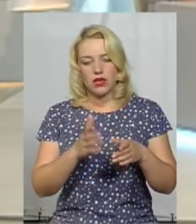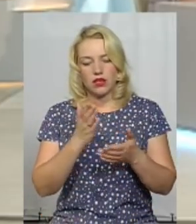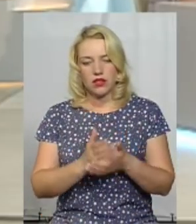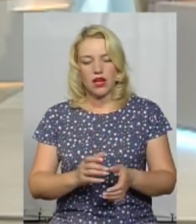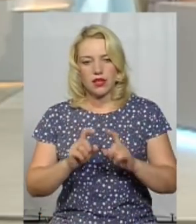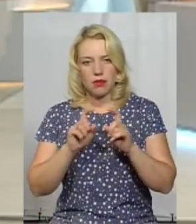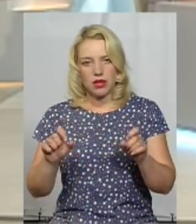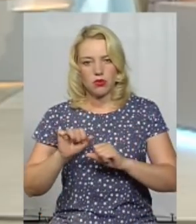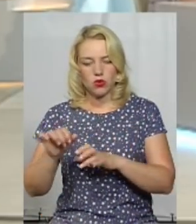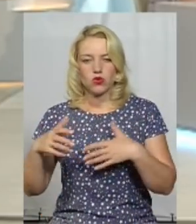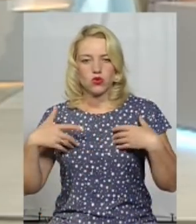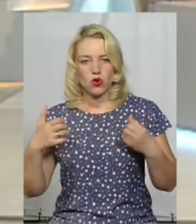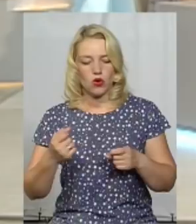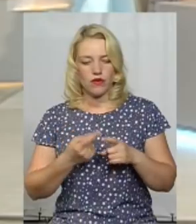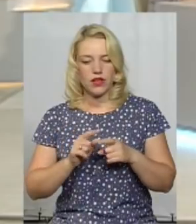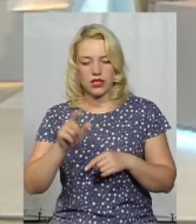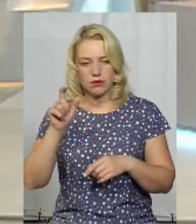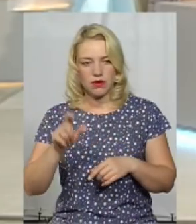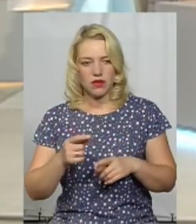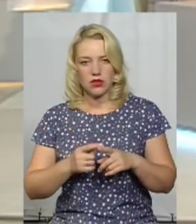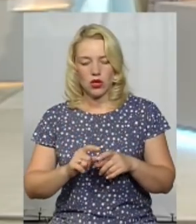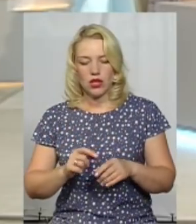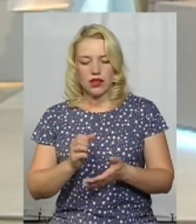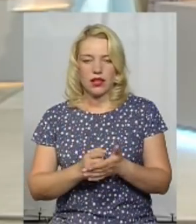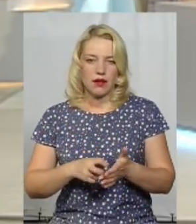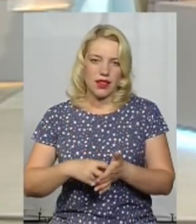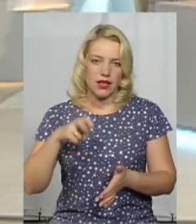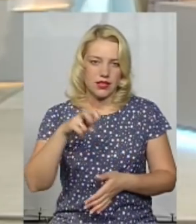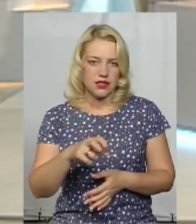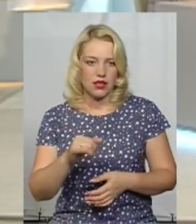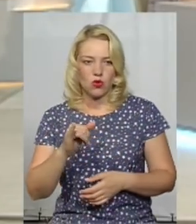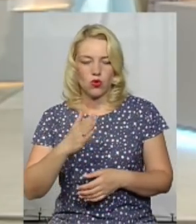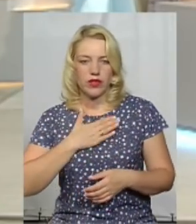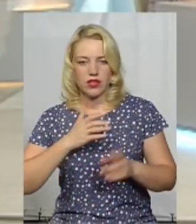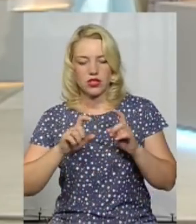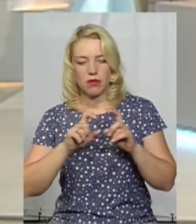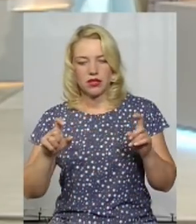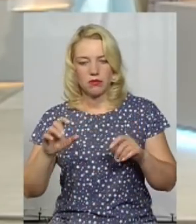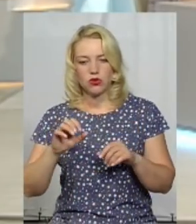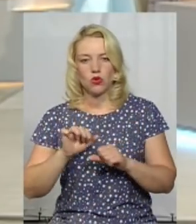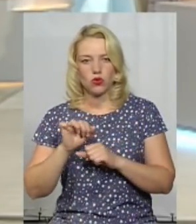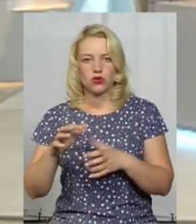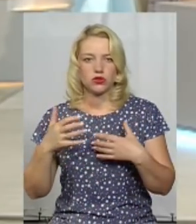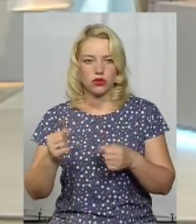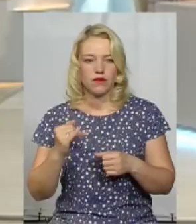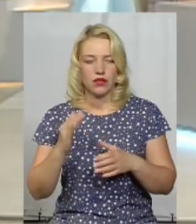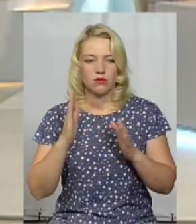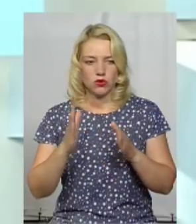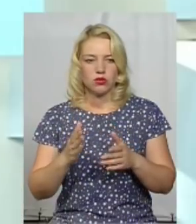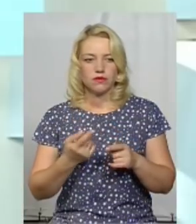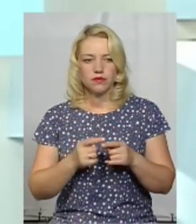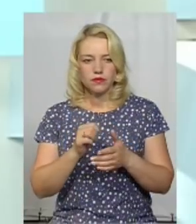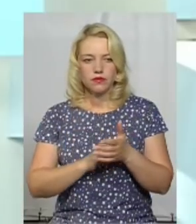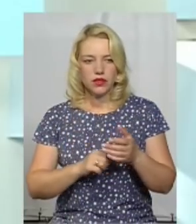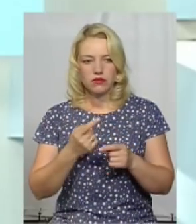Я думаю, що співробітник даного департаменту направить листа в наш департамент охорони здоров'я і будуть з